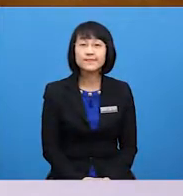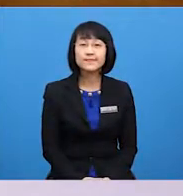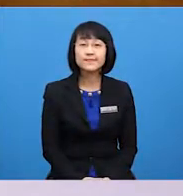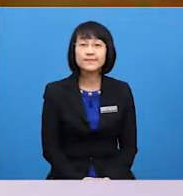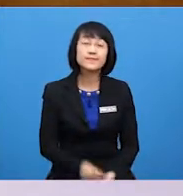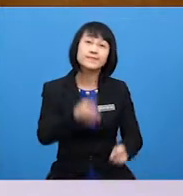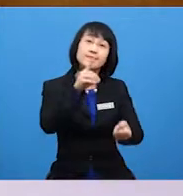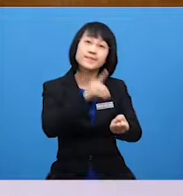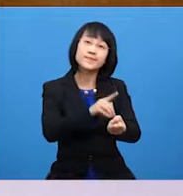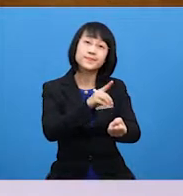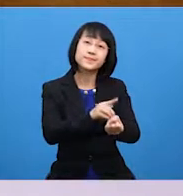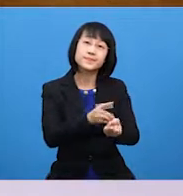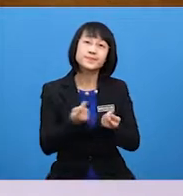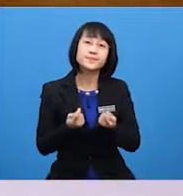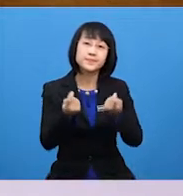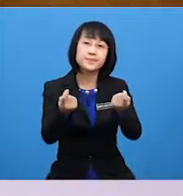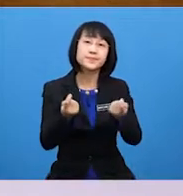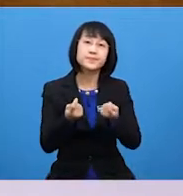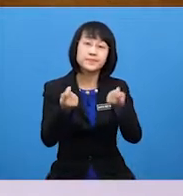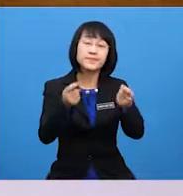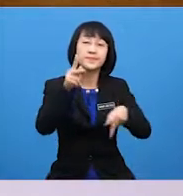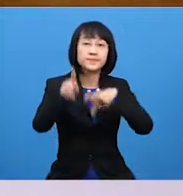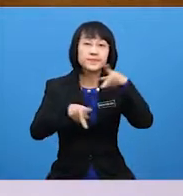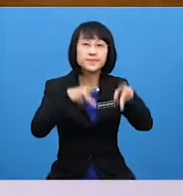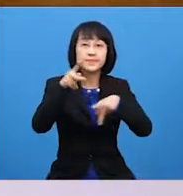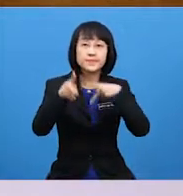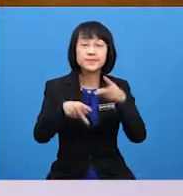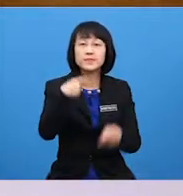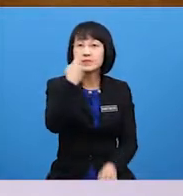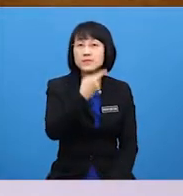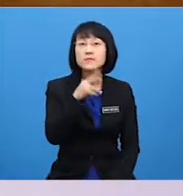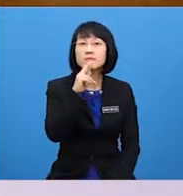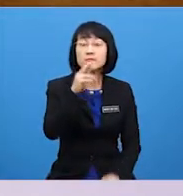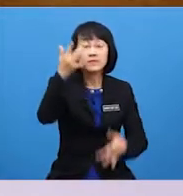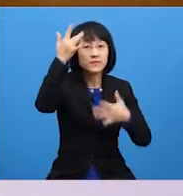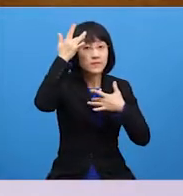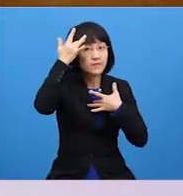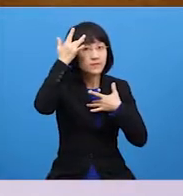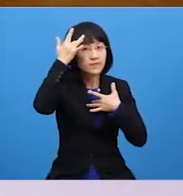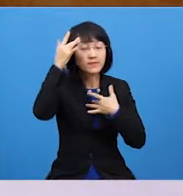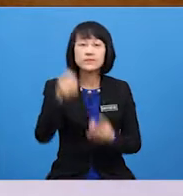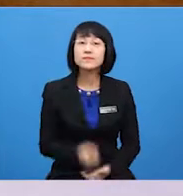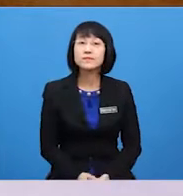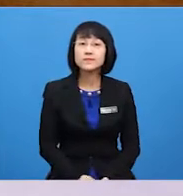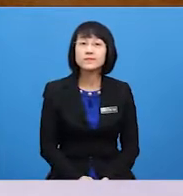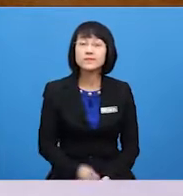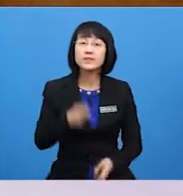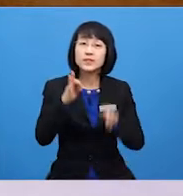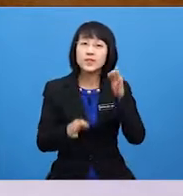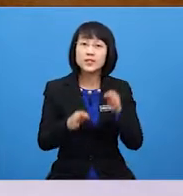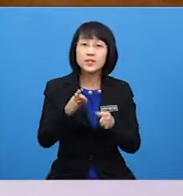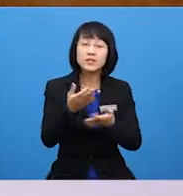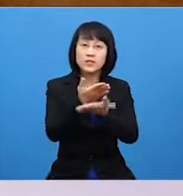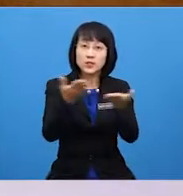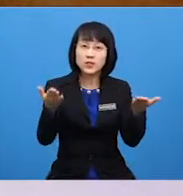Doctor treats people who are sick So, if you are sick